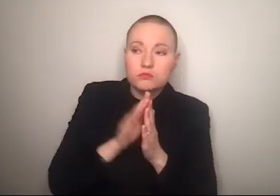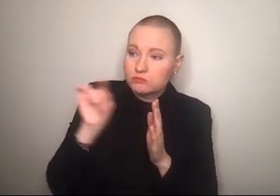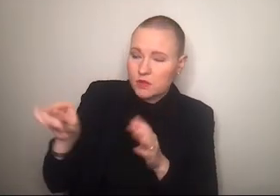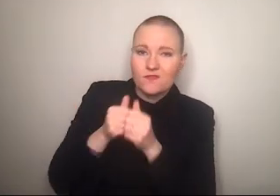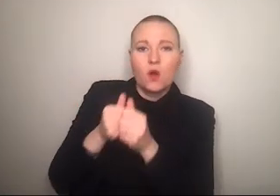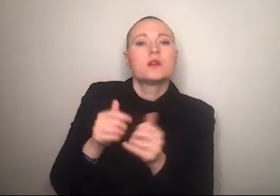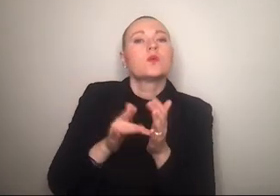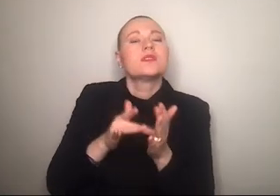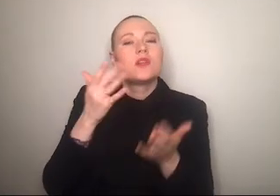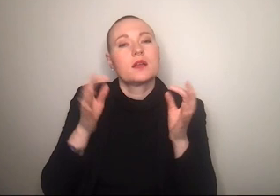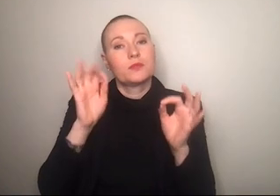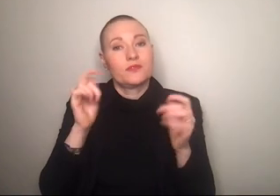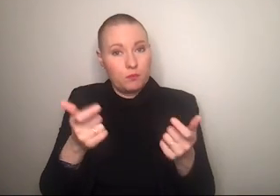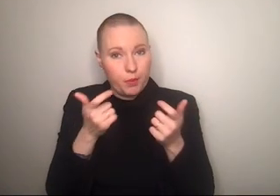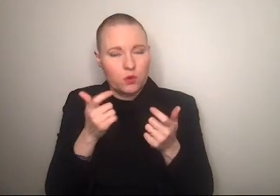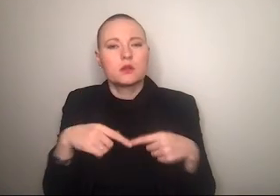man gesperrt wird